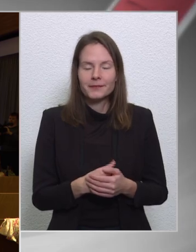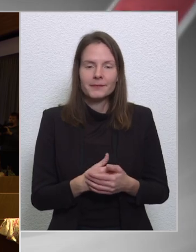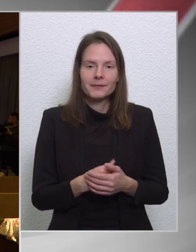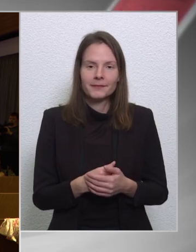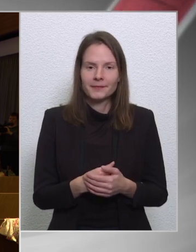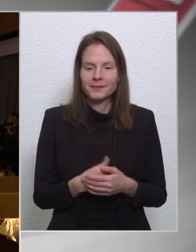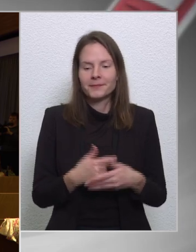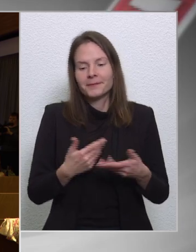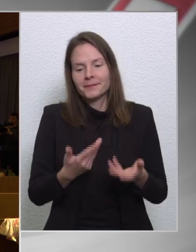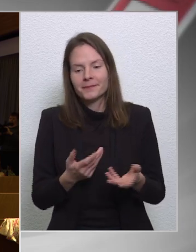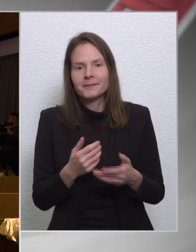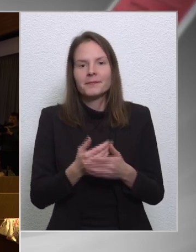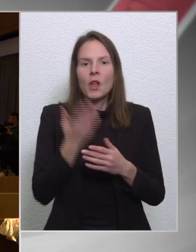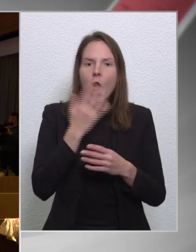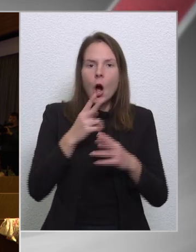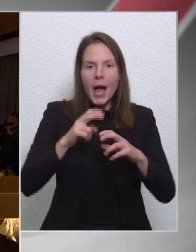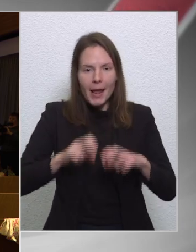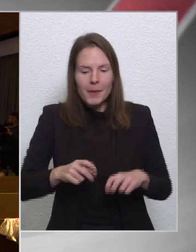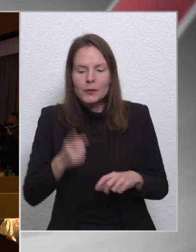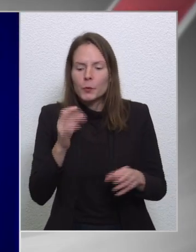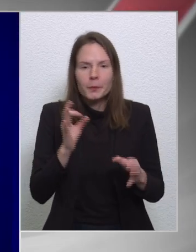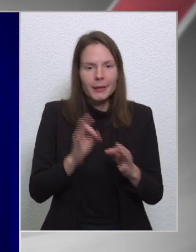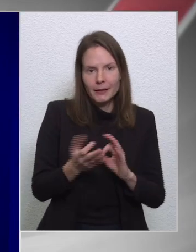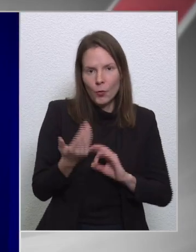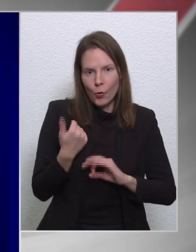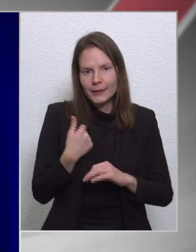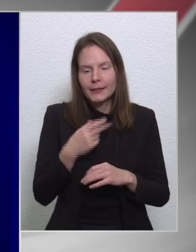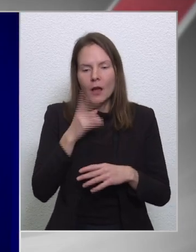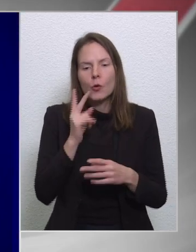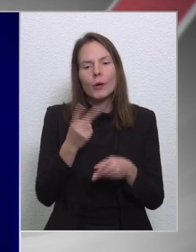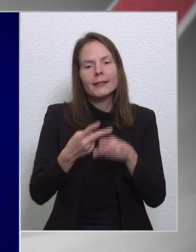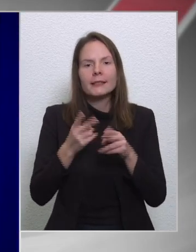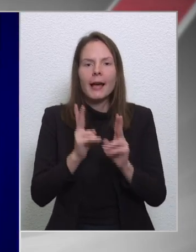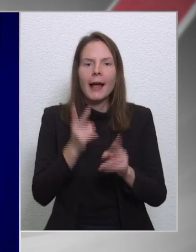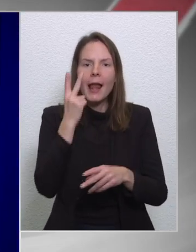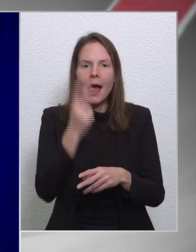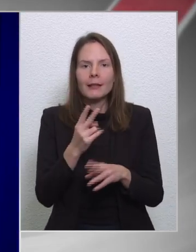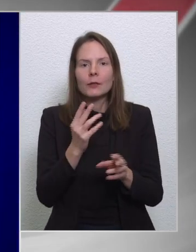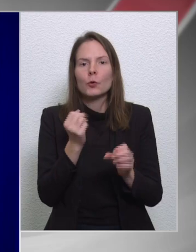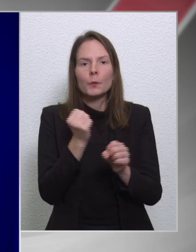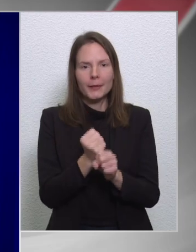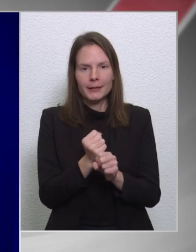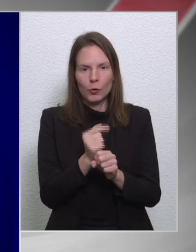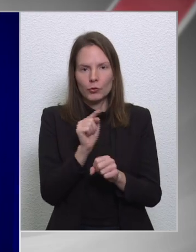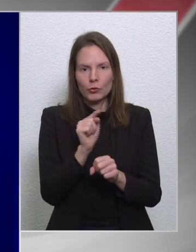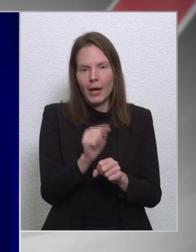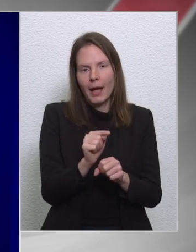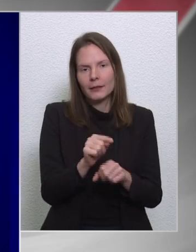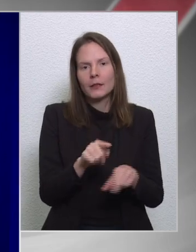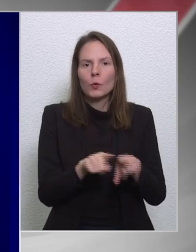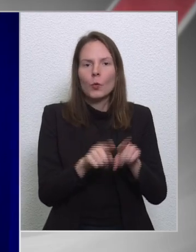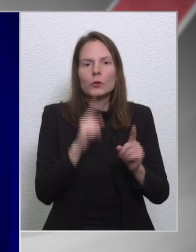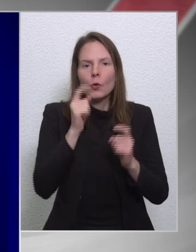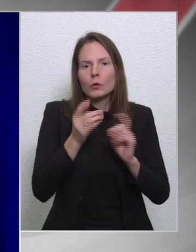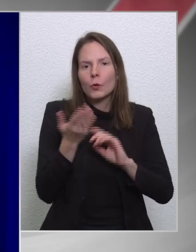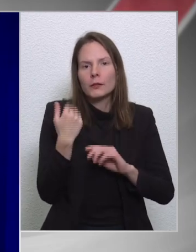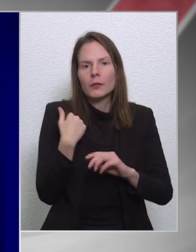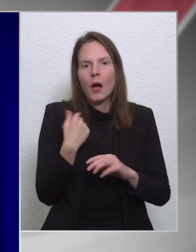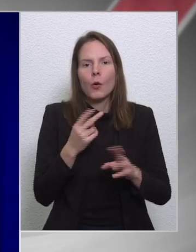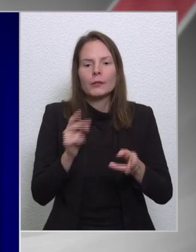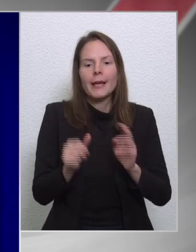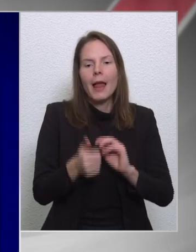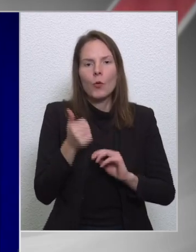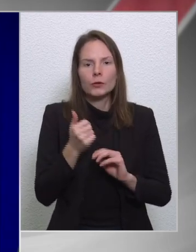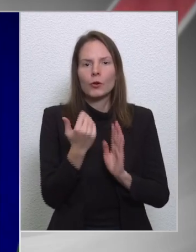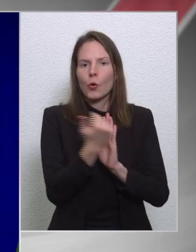Ugye, ha elemezzük azt, ami történt, akkor szerintem azt tisztán kell látni, hogy a bizottság gondolta úgy, hogy először a kondicionalitási